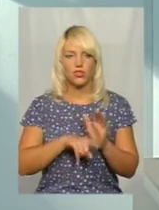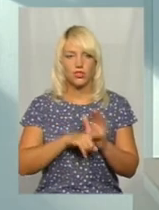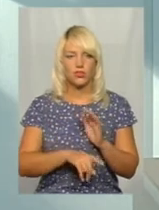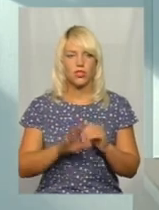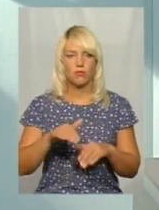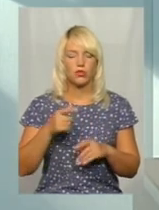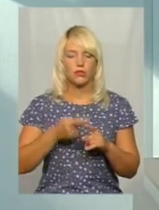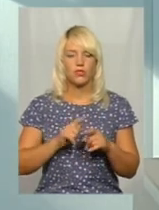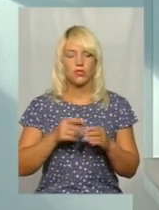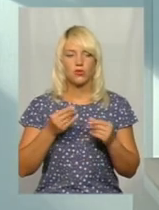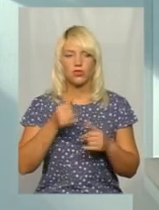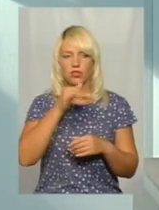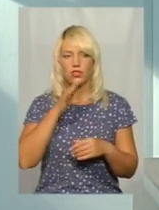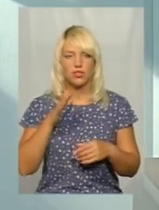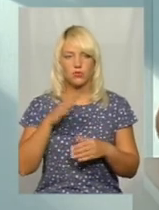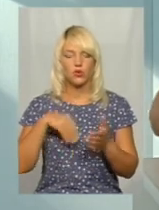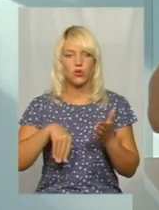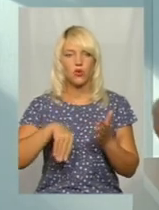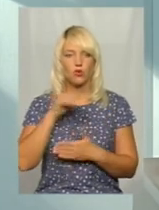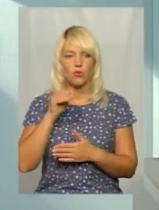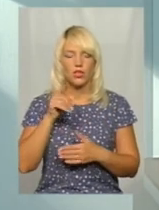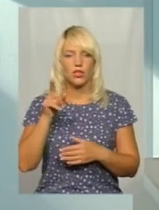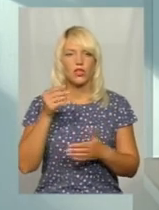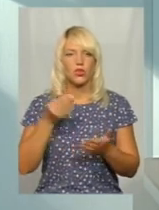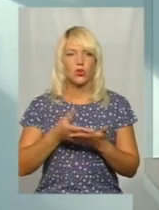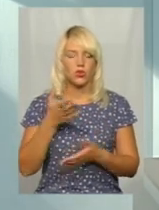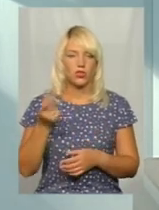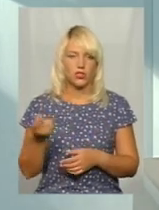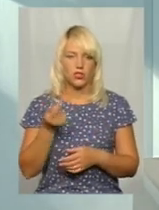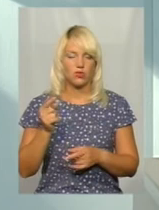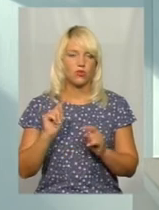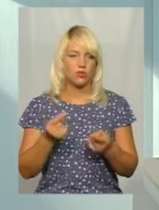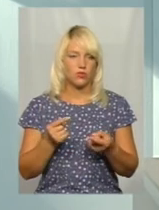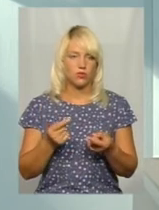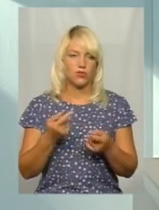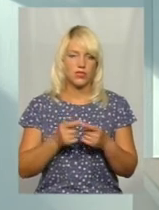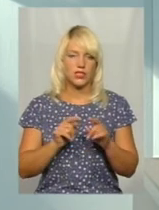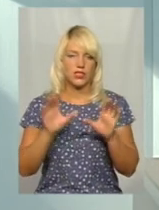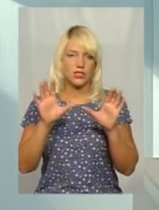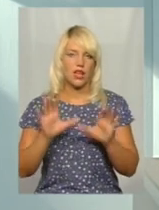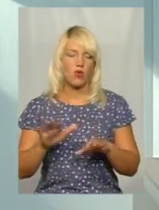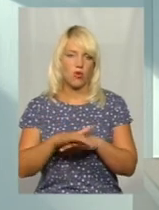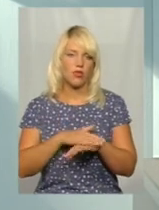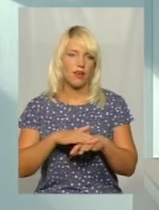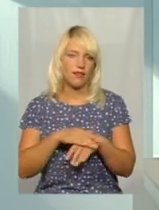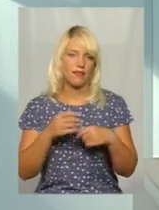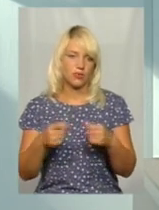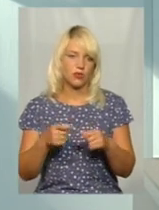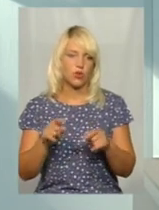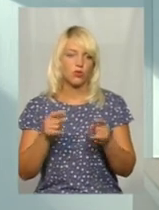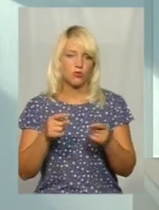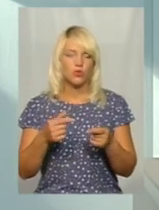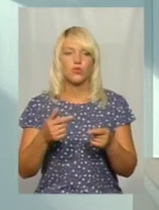потім за ці гроші не зможуть купити того дорожчого зерна. Тому, ну, це закон ринку. Тому,